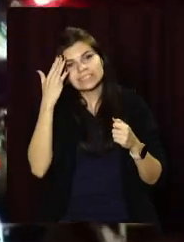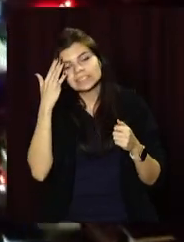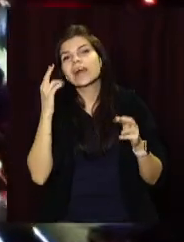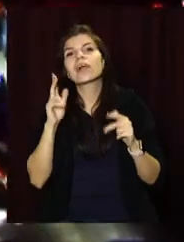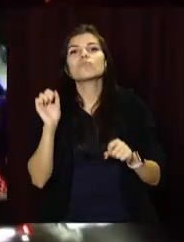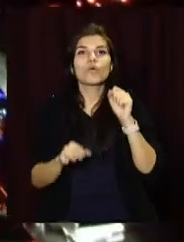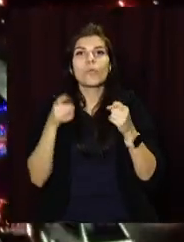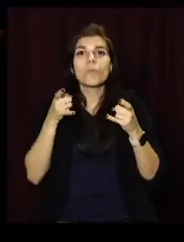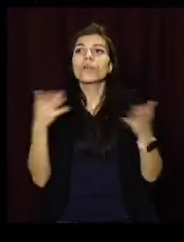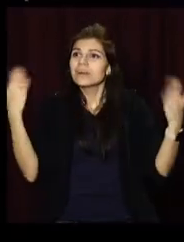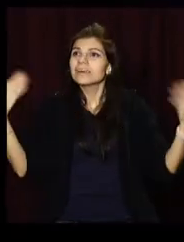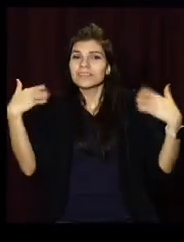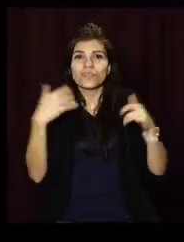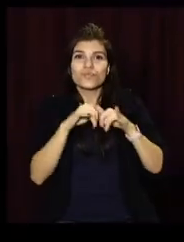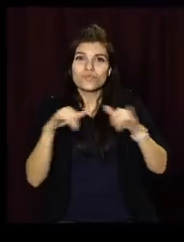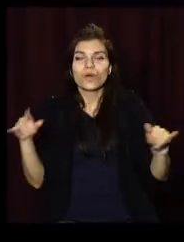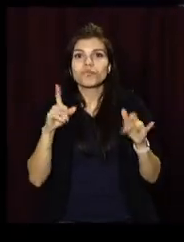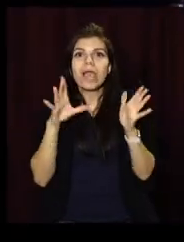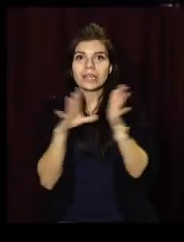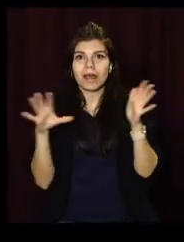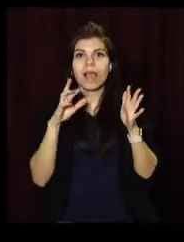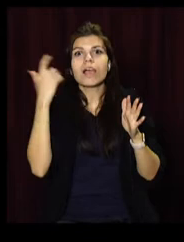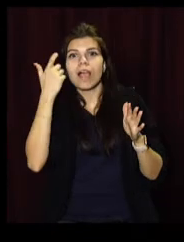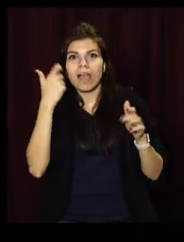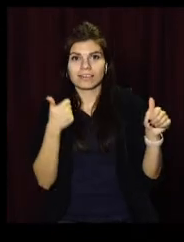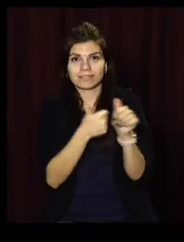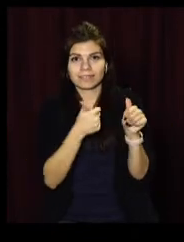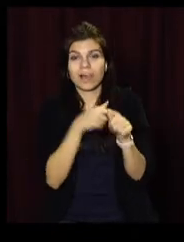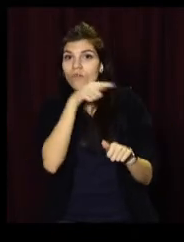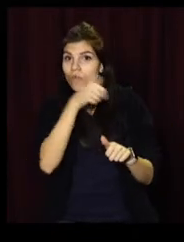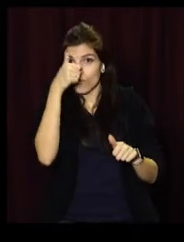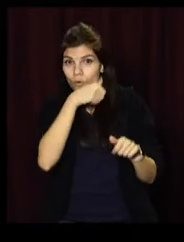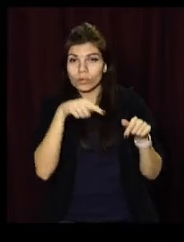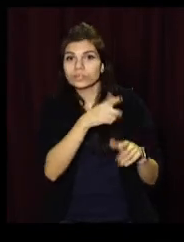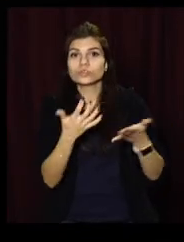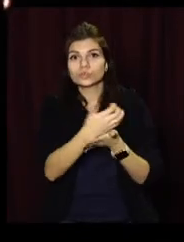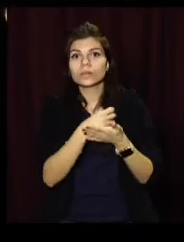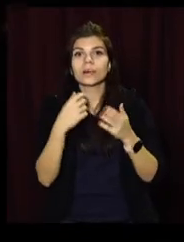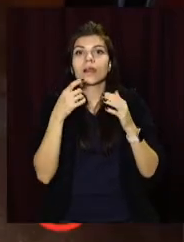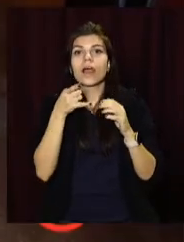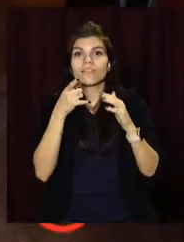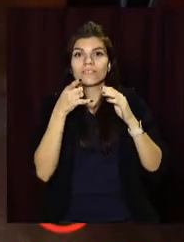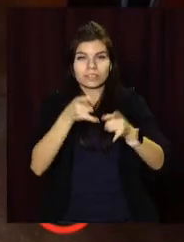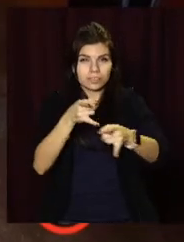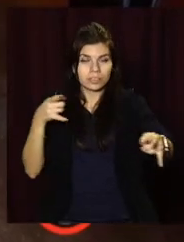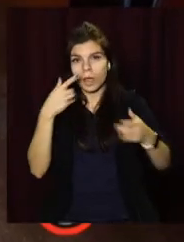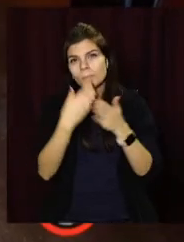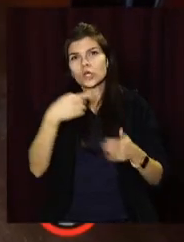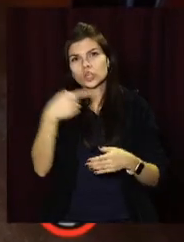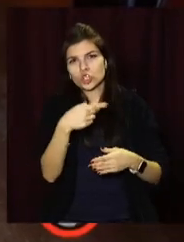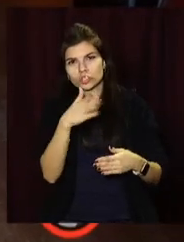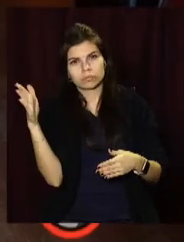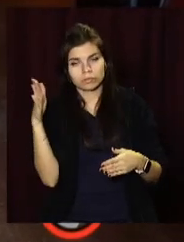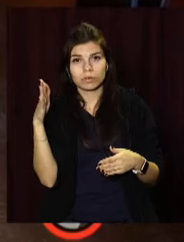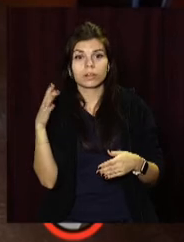якомога більше машин, щоб наблизитися до рекорду харків'ян. Цьогоріч вони подібним чином зібрали автоялинку з більш ніж тисячі автівок.